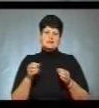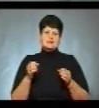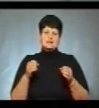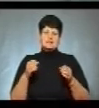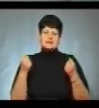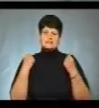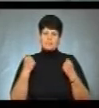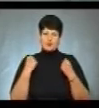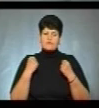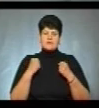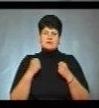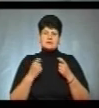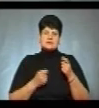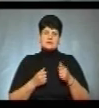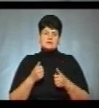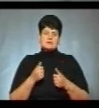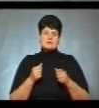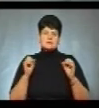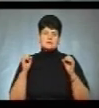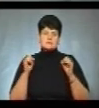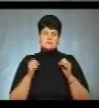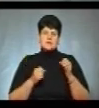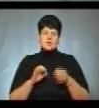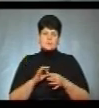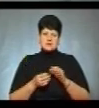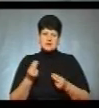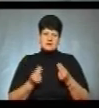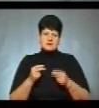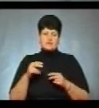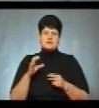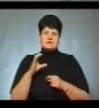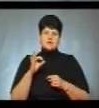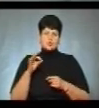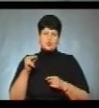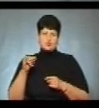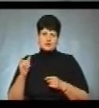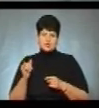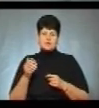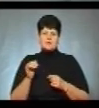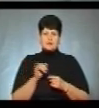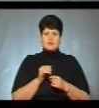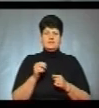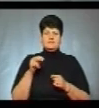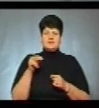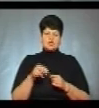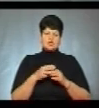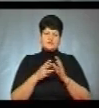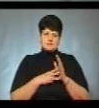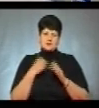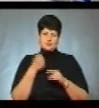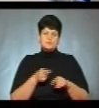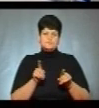зимових Олімпійських іграх у Сочі в 2014 році і на зимових Олімпійських іграх у Пхенчхані у 2018